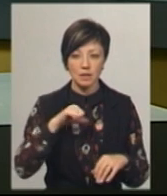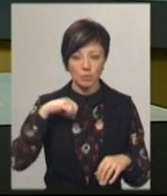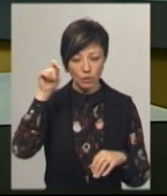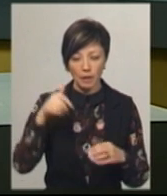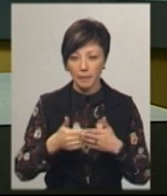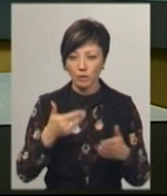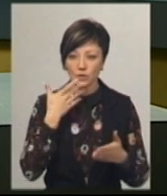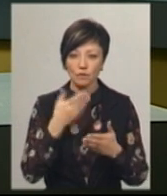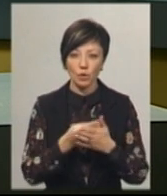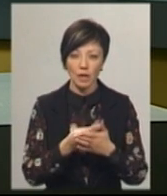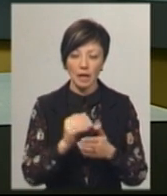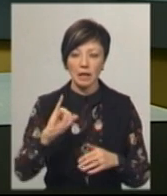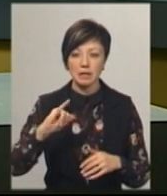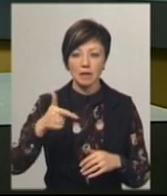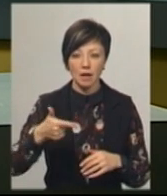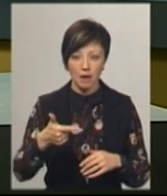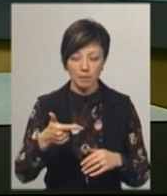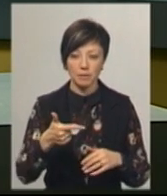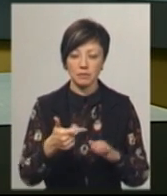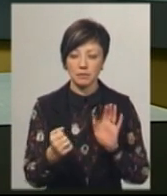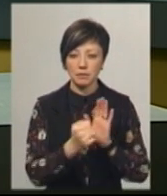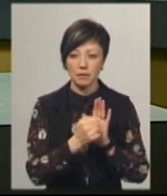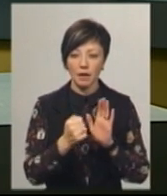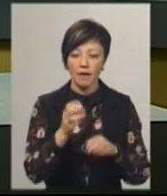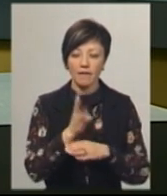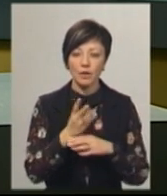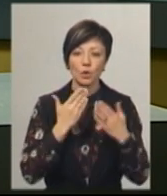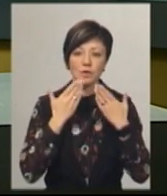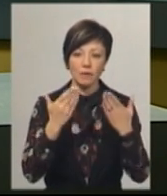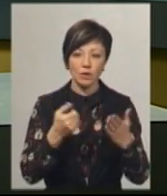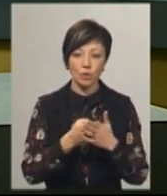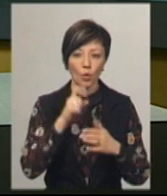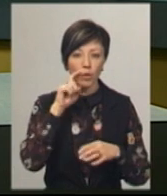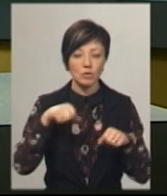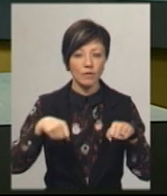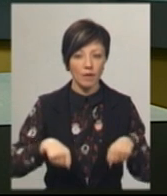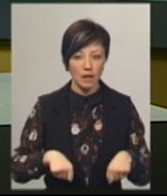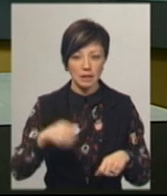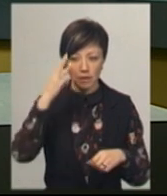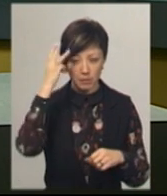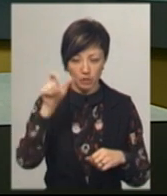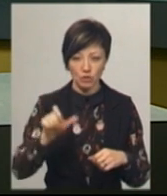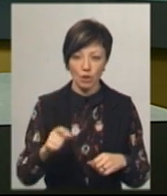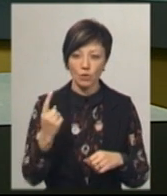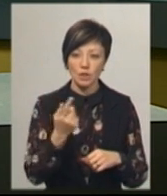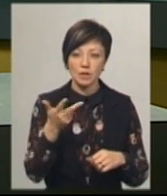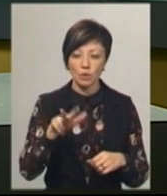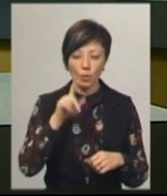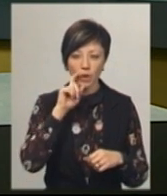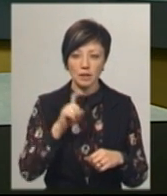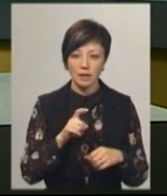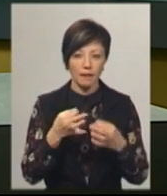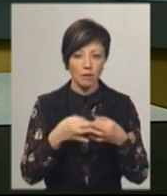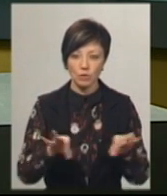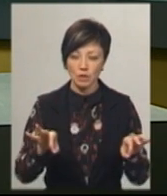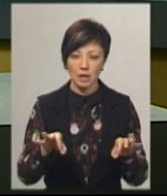напередодні у своїй інстаграм-сторінці Святослав Гарасюк опублікував відеозвернення до української влади. Хмельничанин – один із трьох українців, котрих